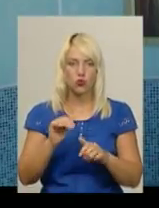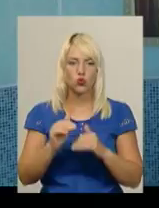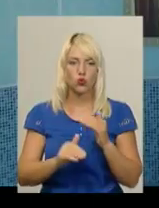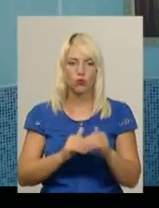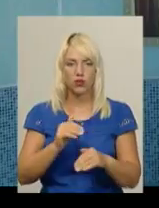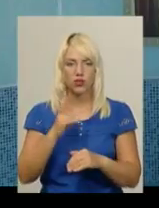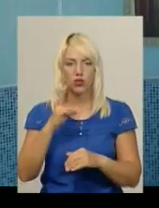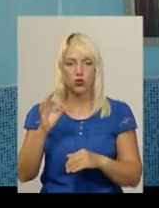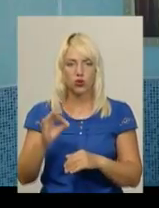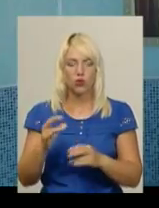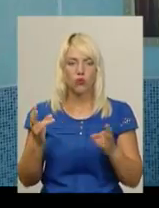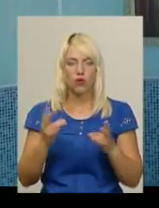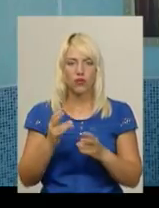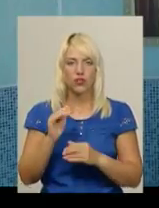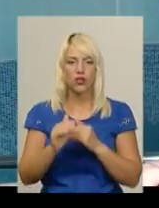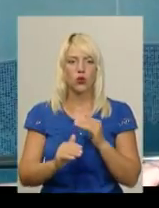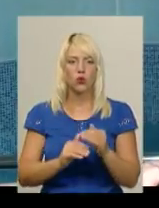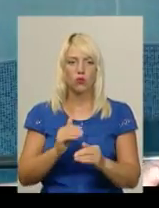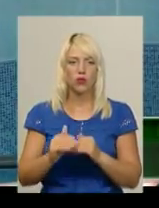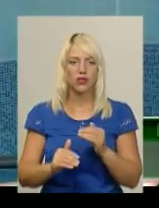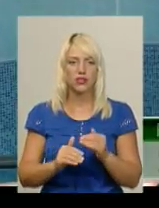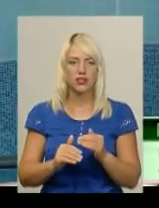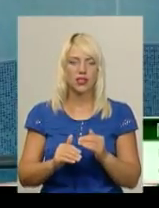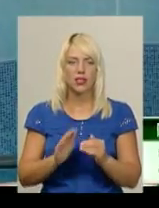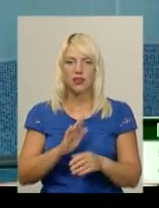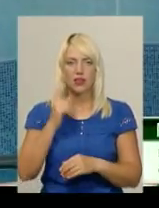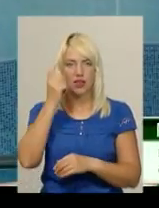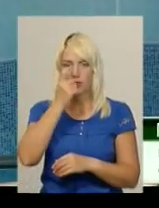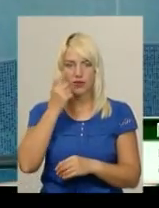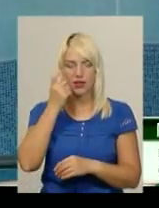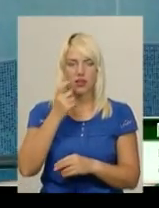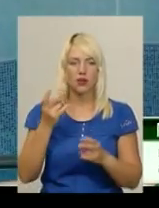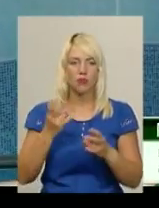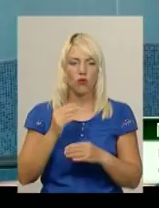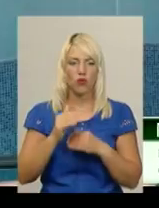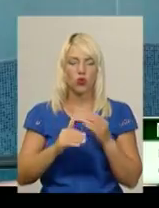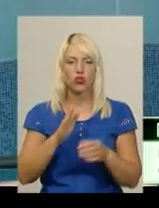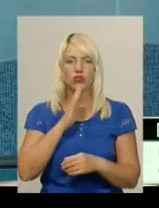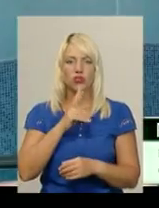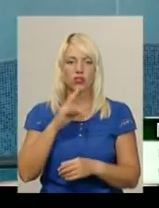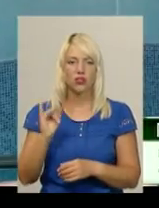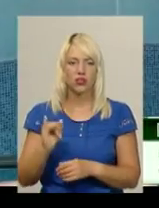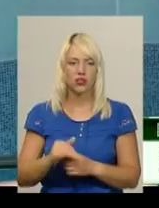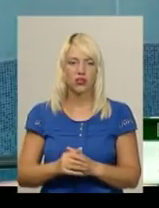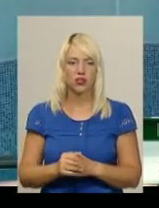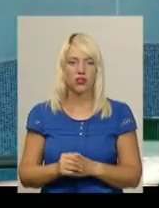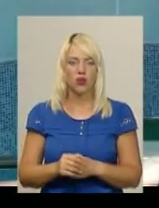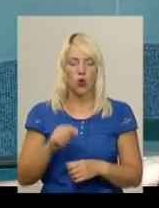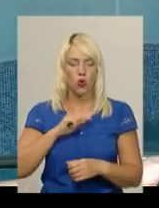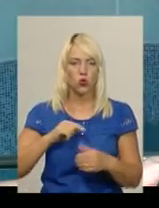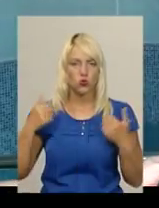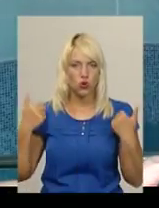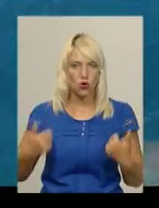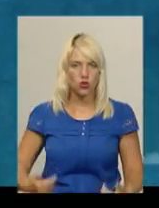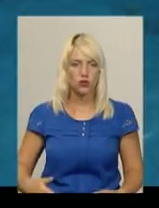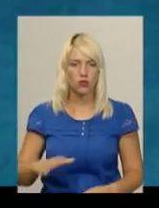але повинні купатися не в п'яному виді, повинні купатися жінки, сорочка повинна